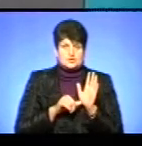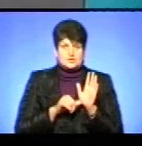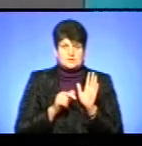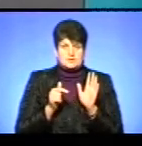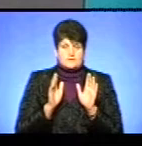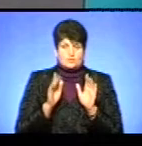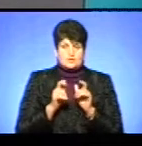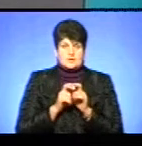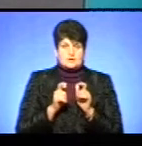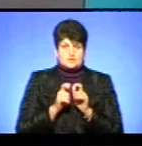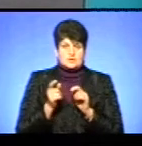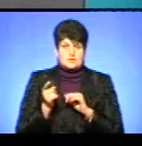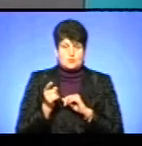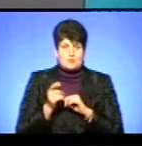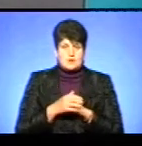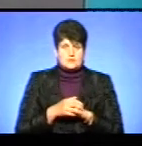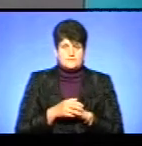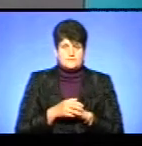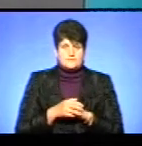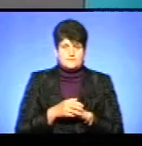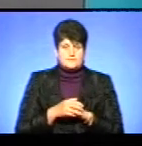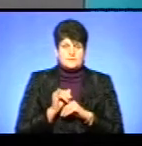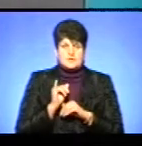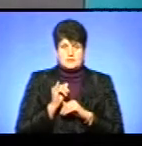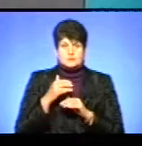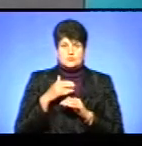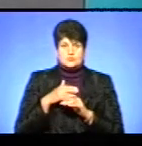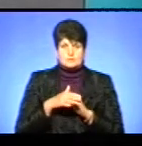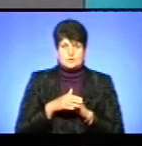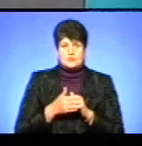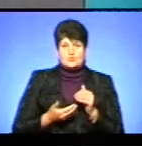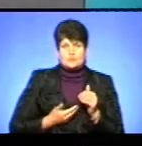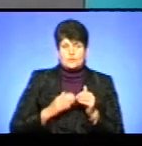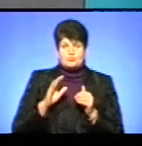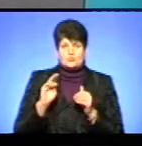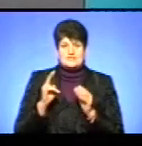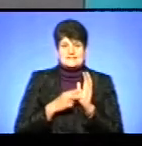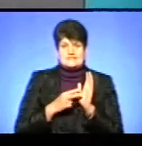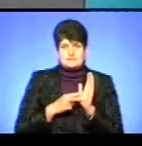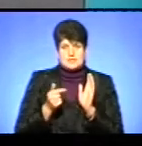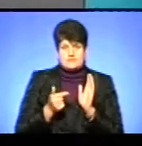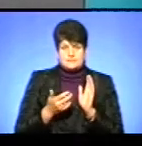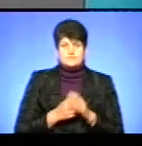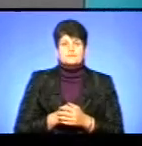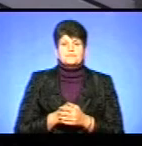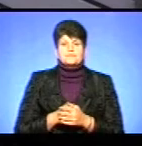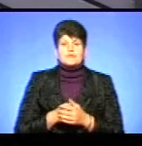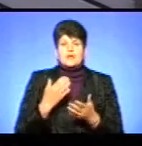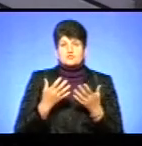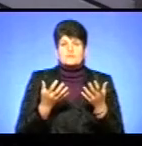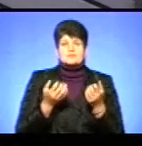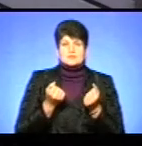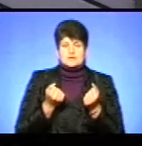буде картка Тернополянина, і зрозуміло, що готівковий буде на гривню дорожчий 7 гривень. Якщо